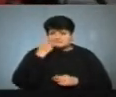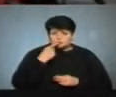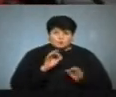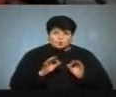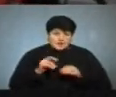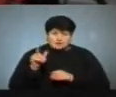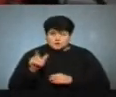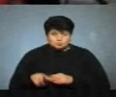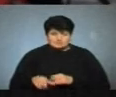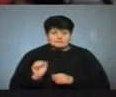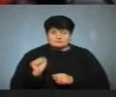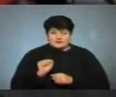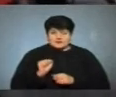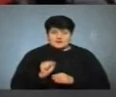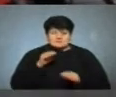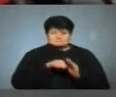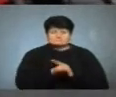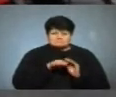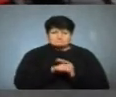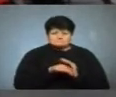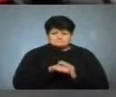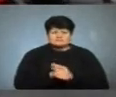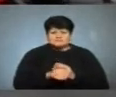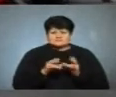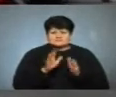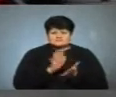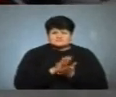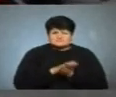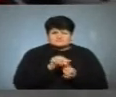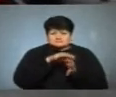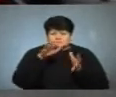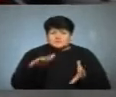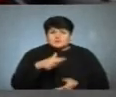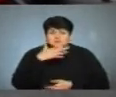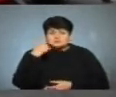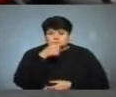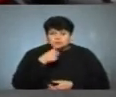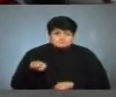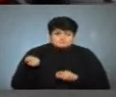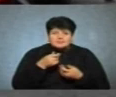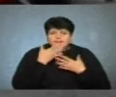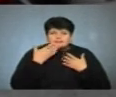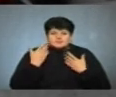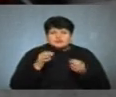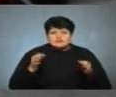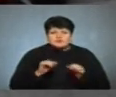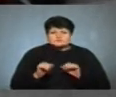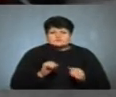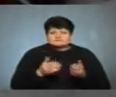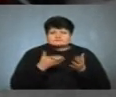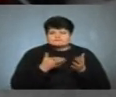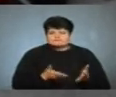людина, а ото складає непотріб уже десятки років. І нема ніякої вправи на нього,